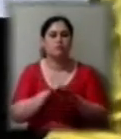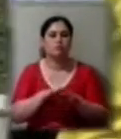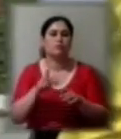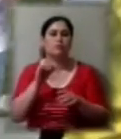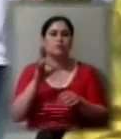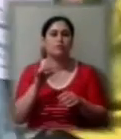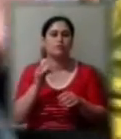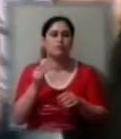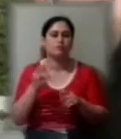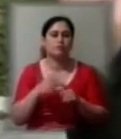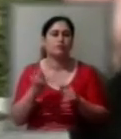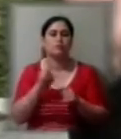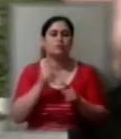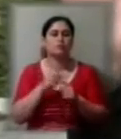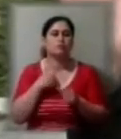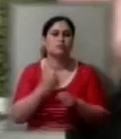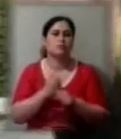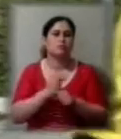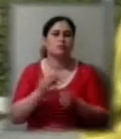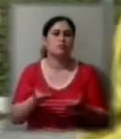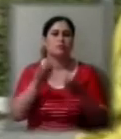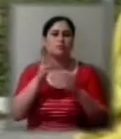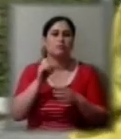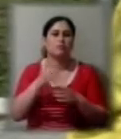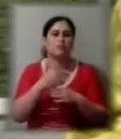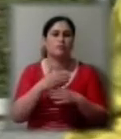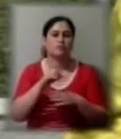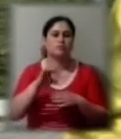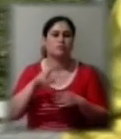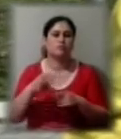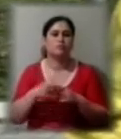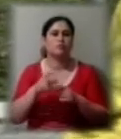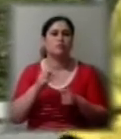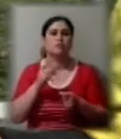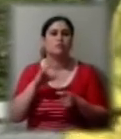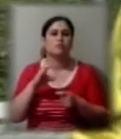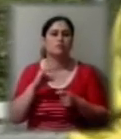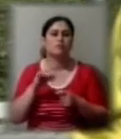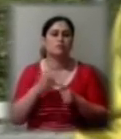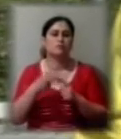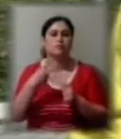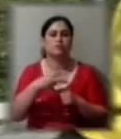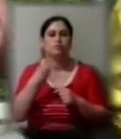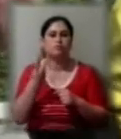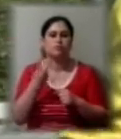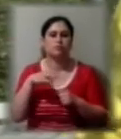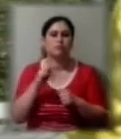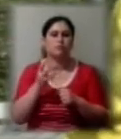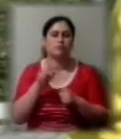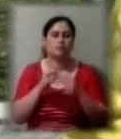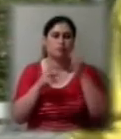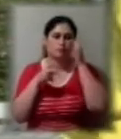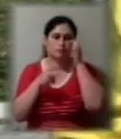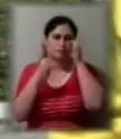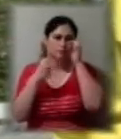Єдине, що я не робила, це не підіймала прапор фестивалю. І нарешті 22 травня 2020 року